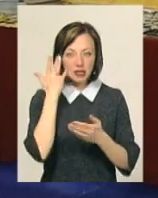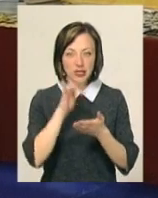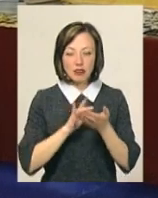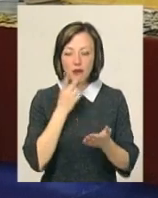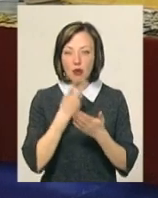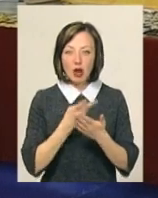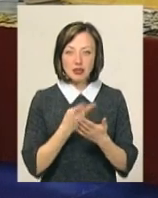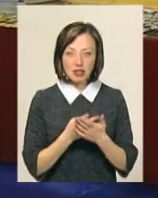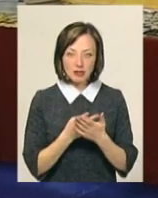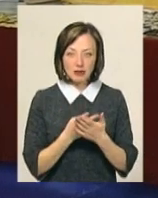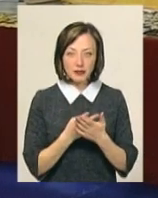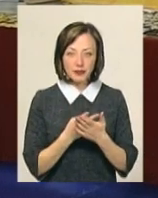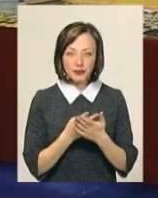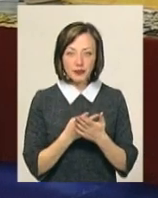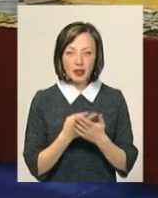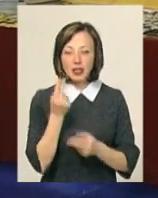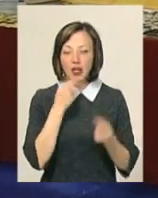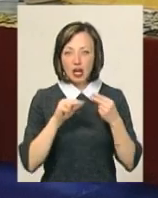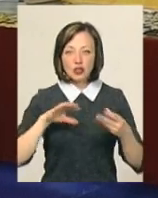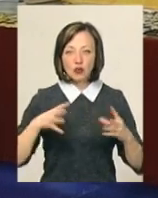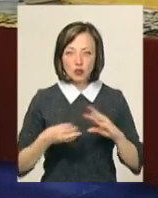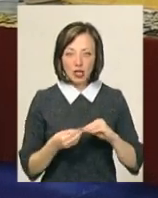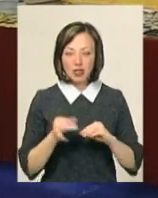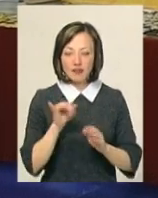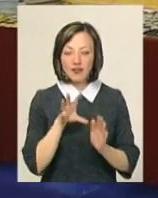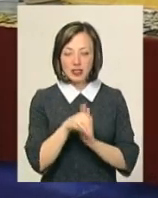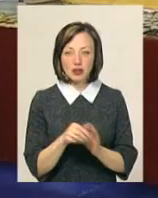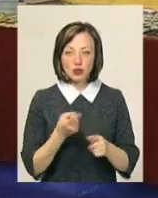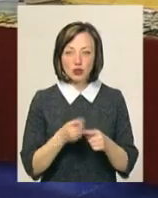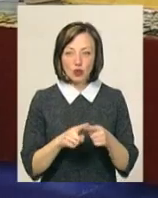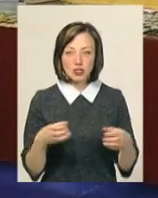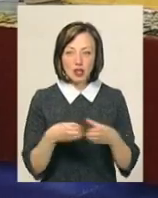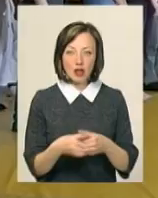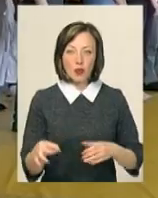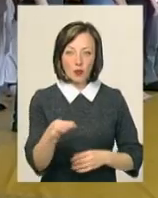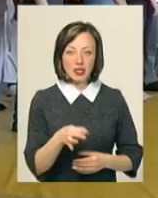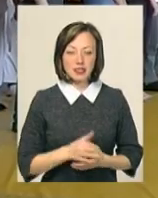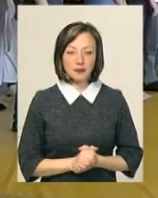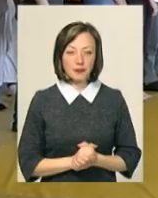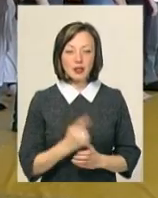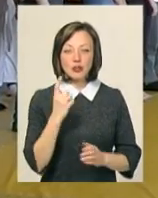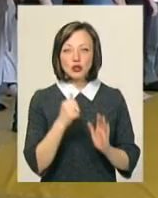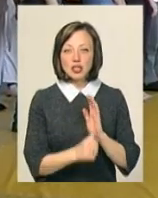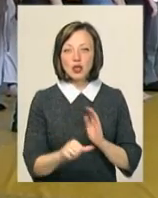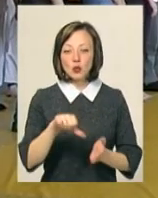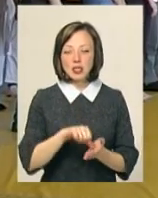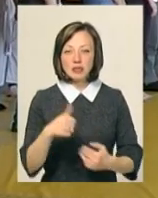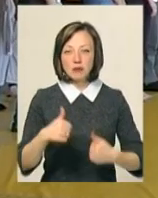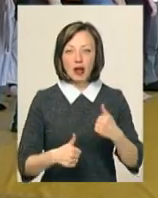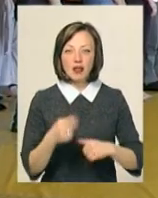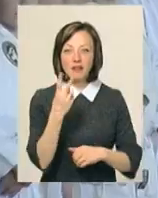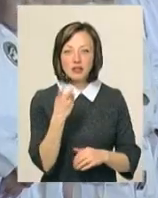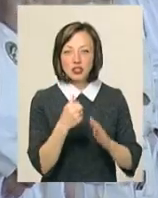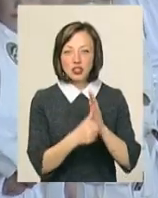показати найкращі результати і війти до цього складу області. 160 учасників змагалися у